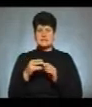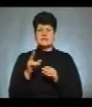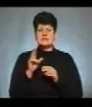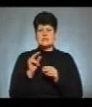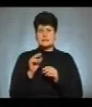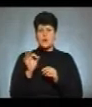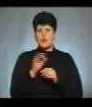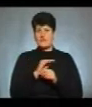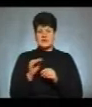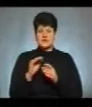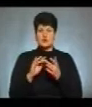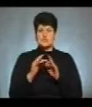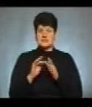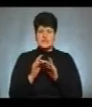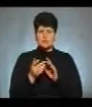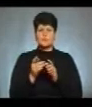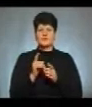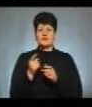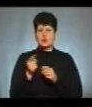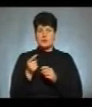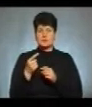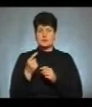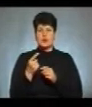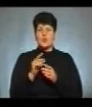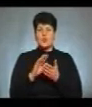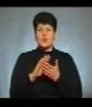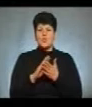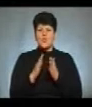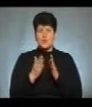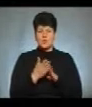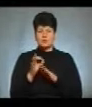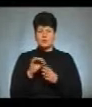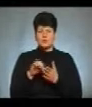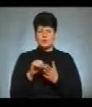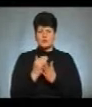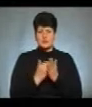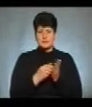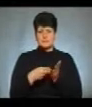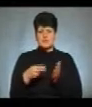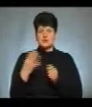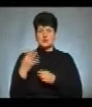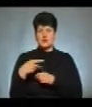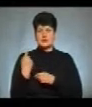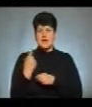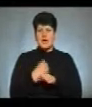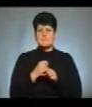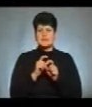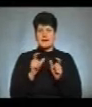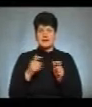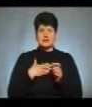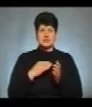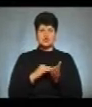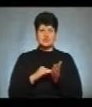сайту Національної служби здоров'я України, в Тернополі угоду про участь у програмі уклала 41 аптека. Наші журналісти